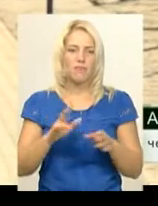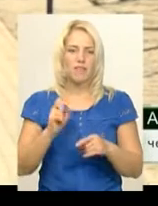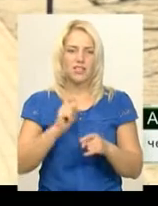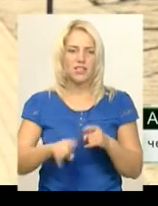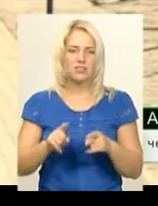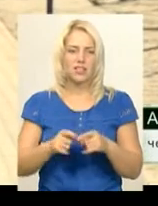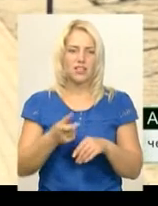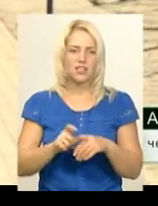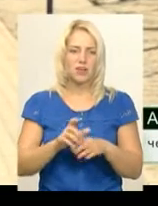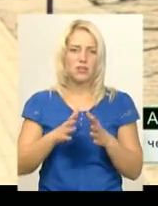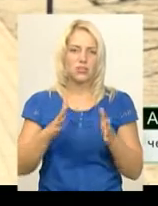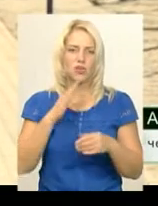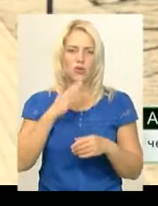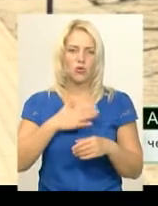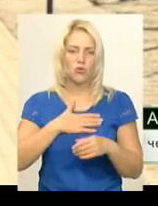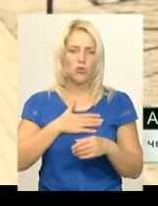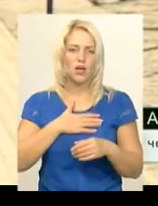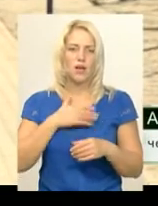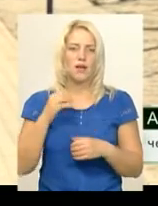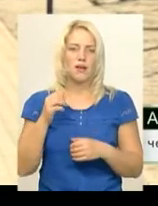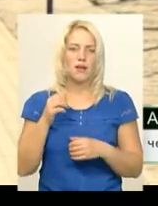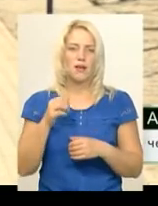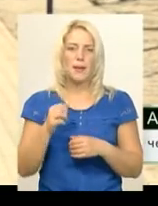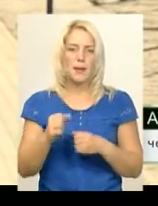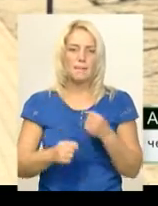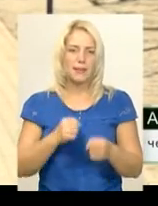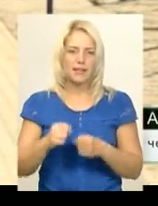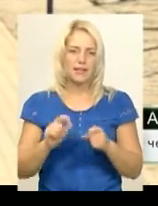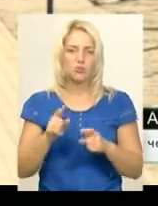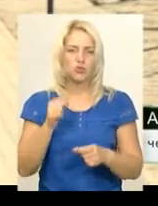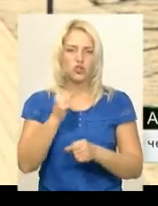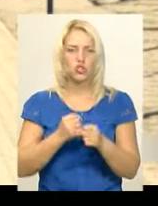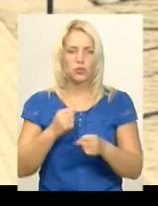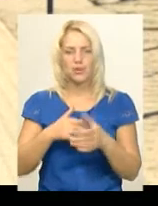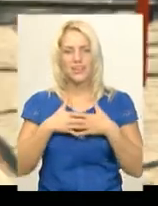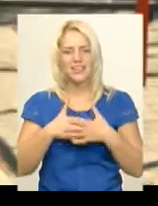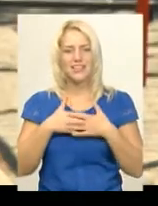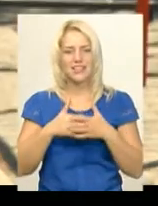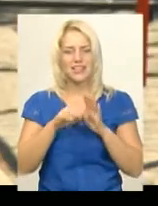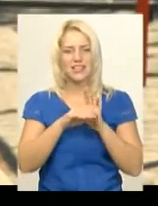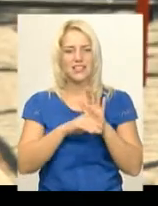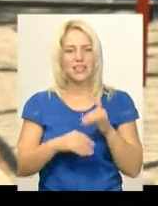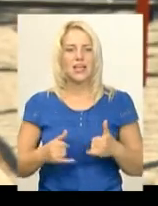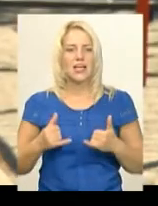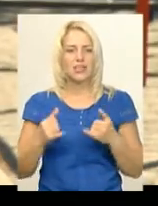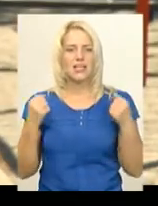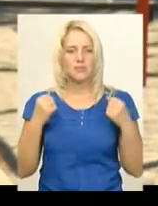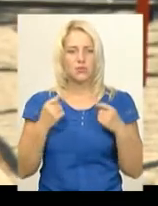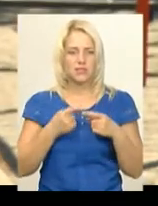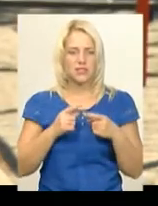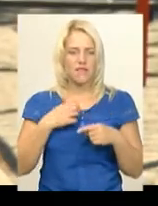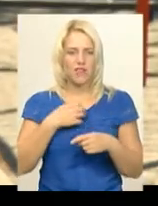Найбільше я люблю бігати, тому що розроблюється дихальна система. Для спортсвена це важливо,